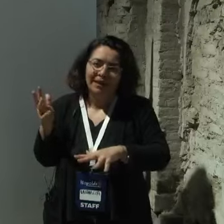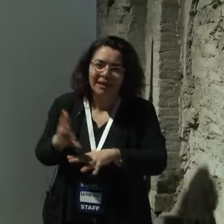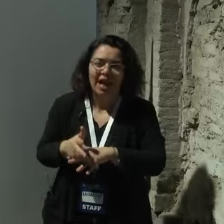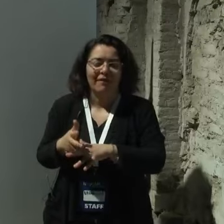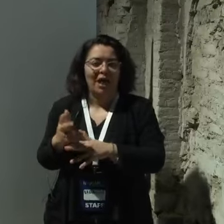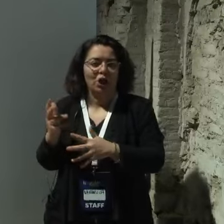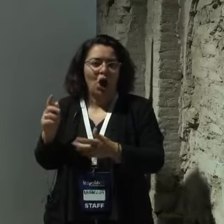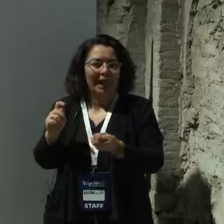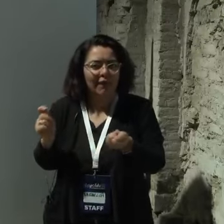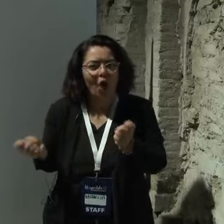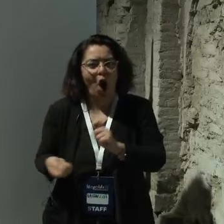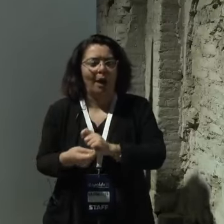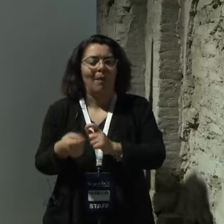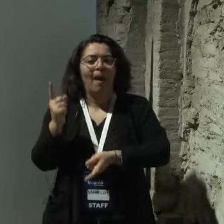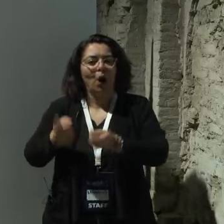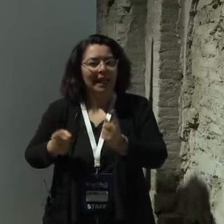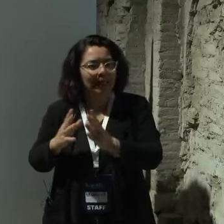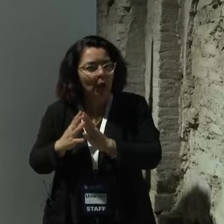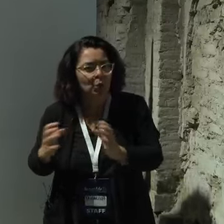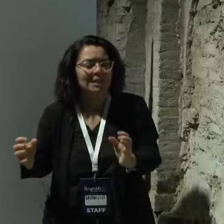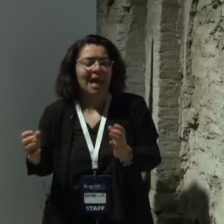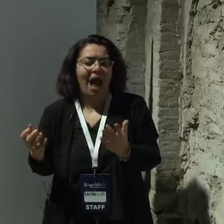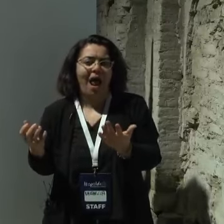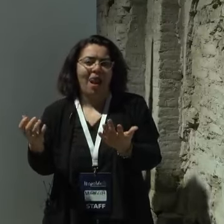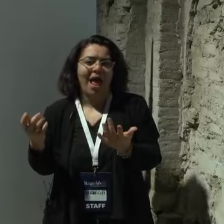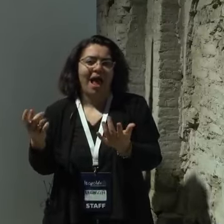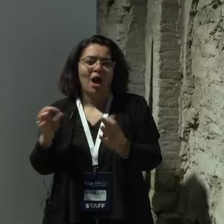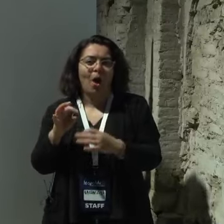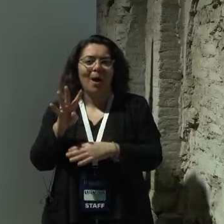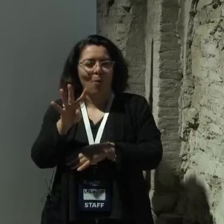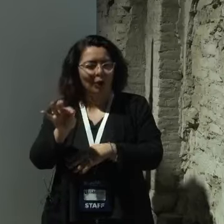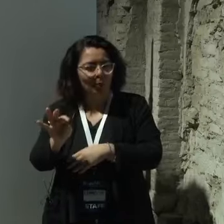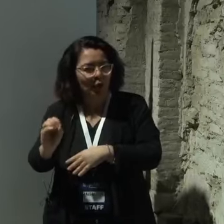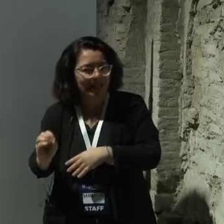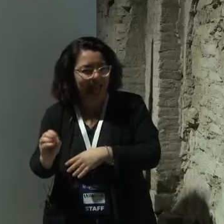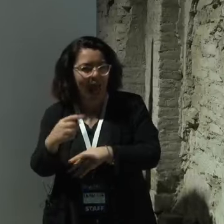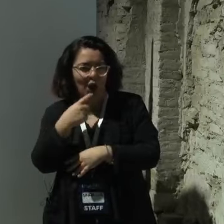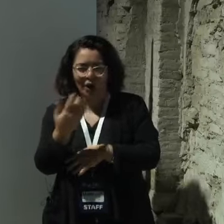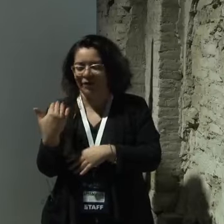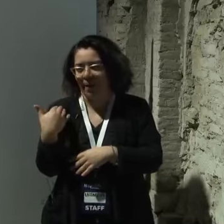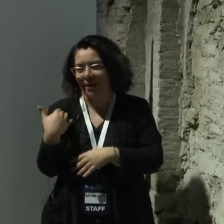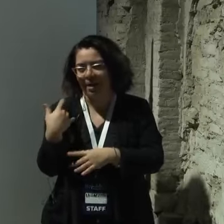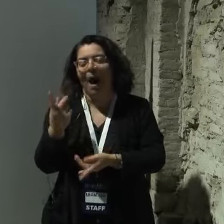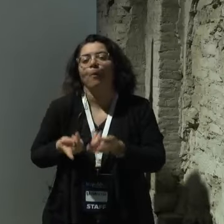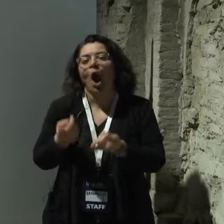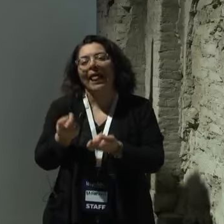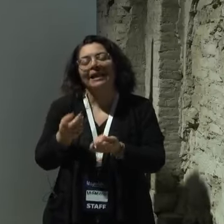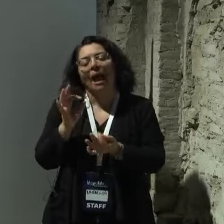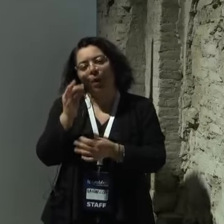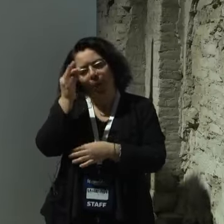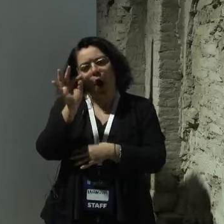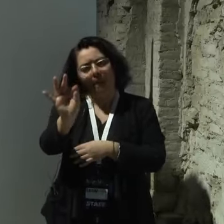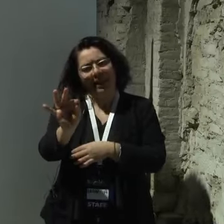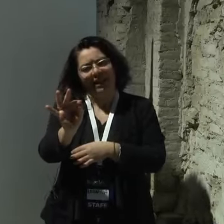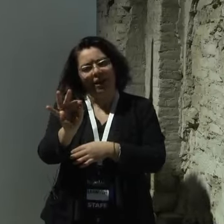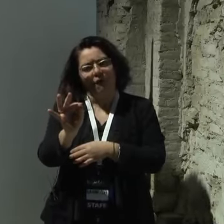effettiva facendo politica industriale facendo una politica come Industria 4.0 per esempio che era una politica destinata in maniera molto